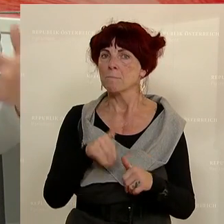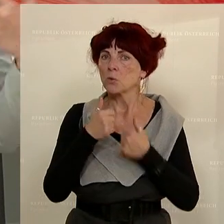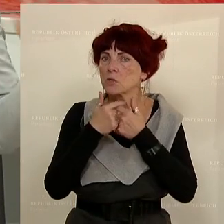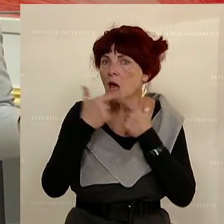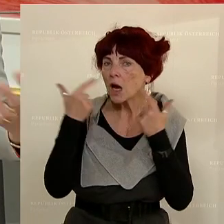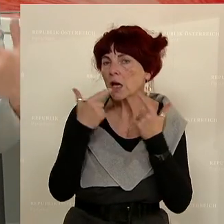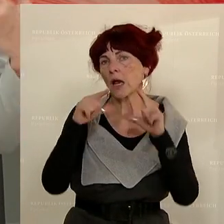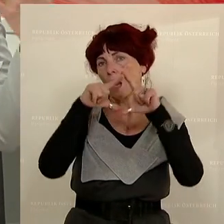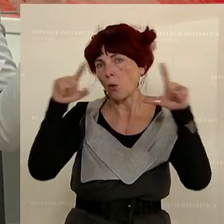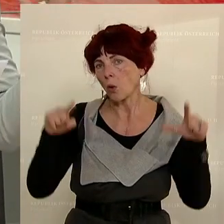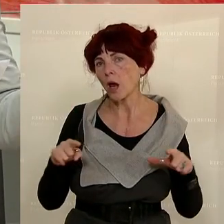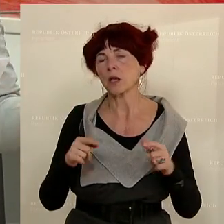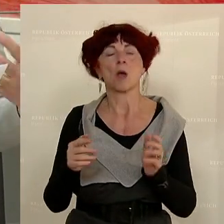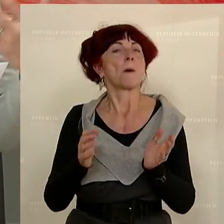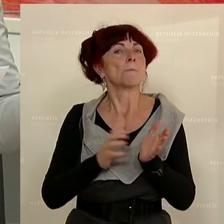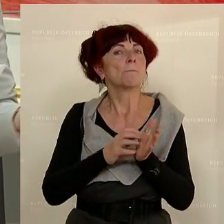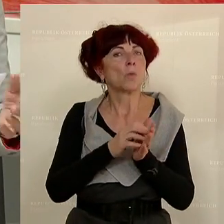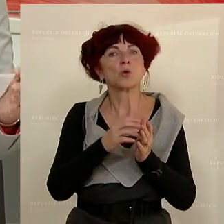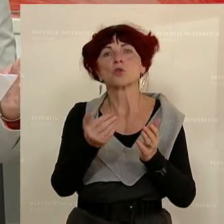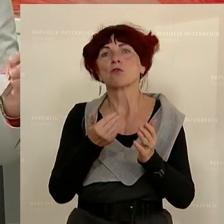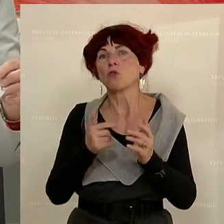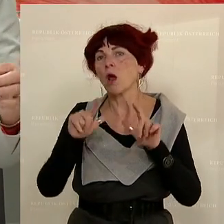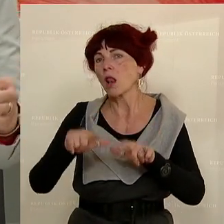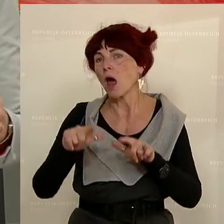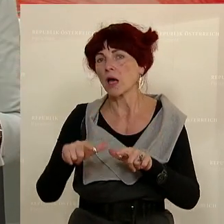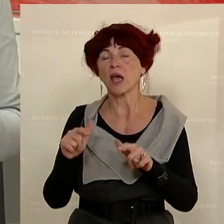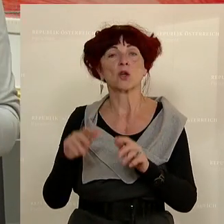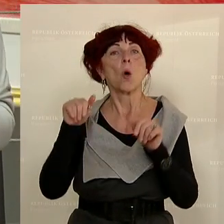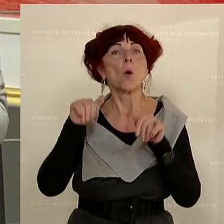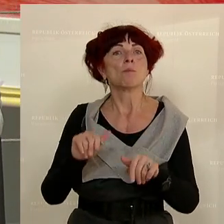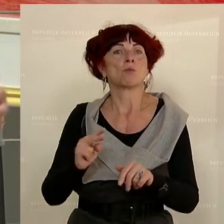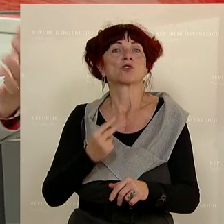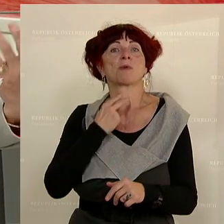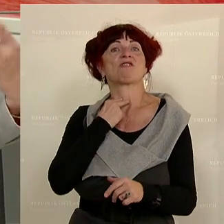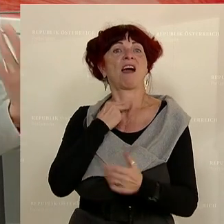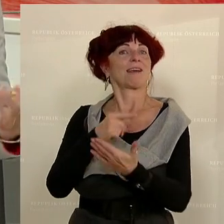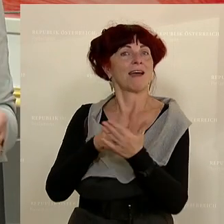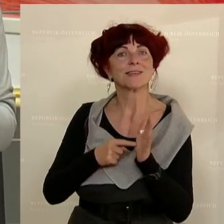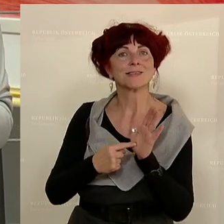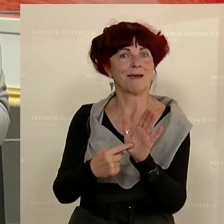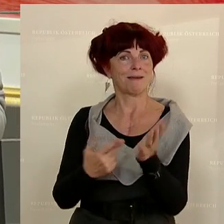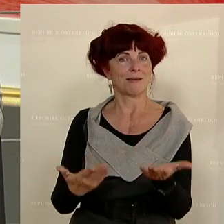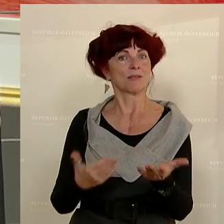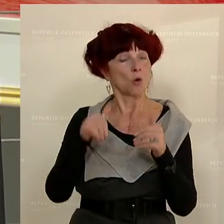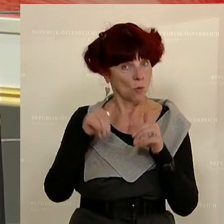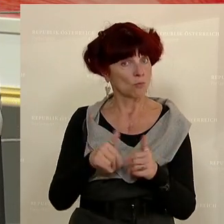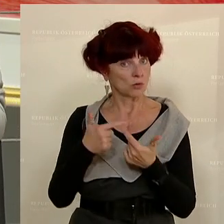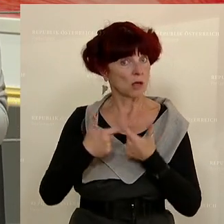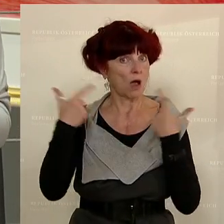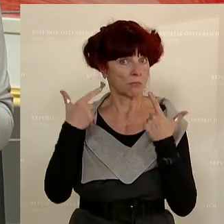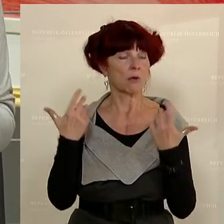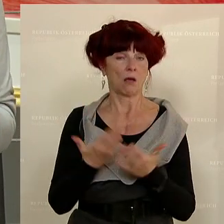Erklärungen, Muster, Vorlagen, Abfrage von allfälligen Befangenheiten abgeklärt werden und abgefangen werden.